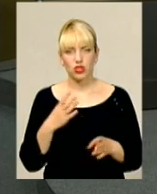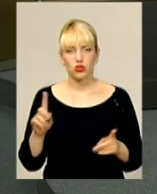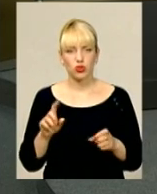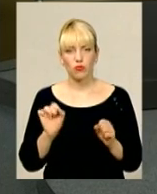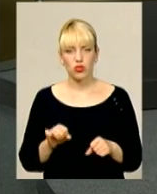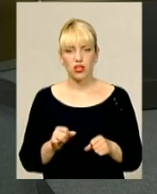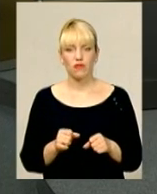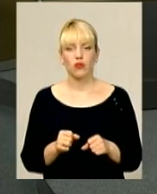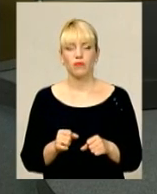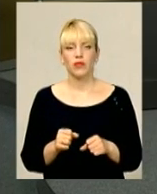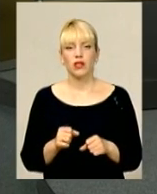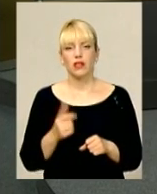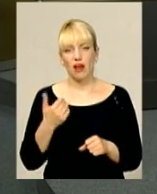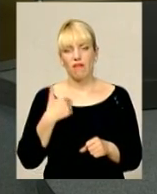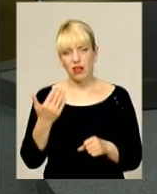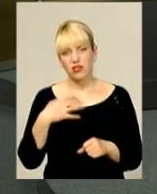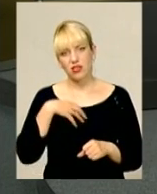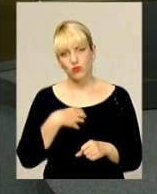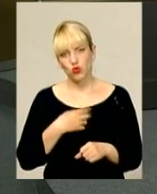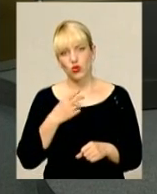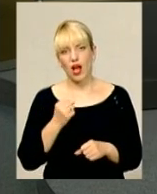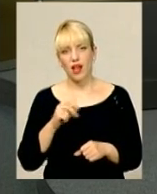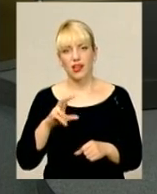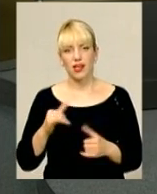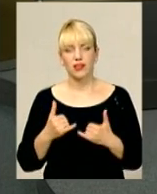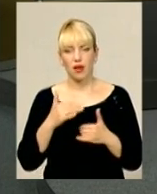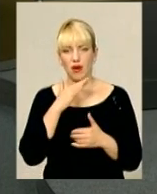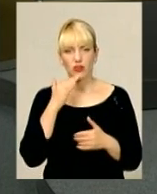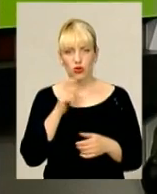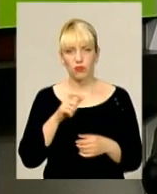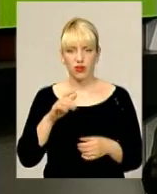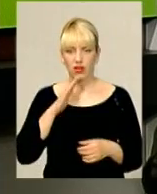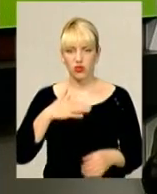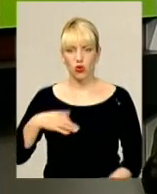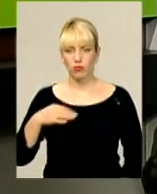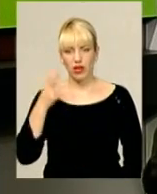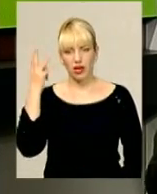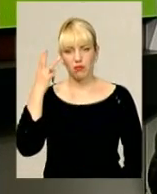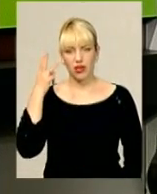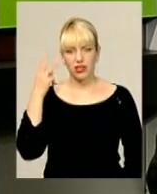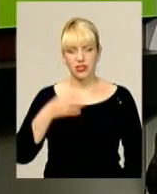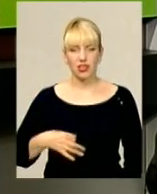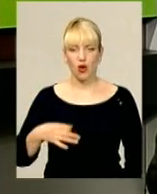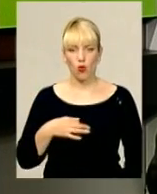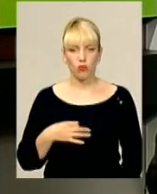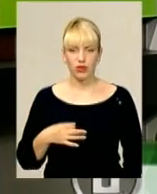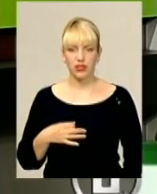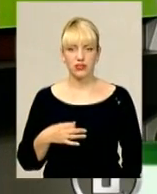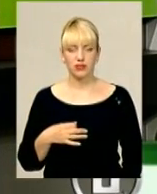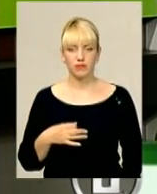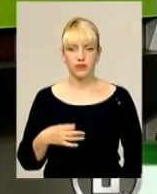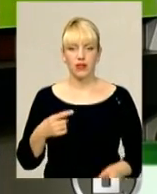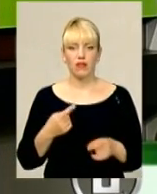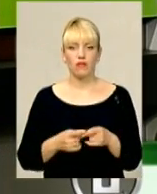можливо, я дещо вас засмучу, на жаль, для багатьох мешканців України Хмельницька область, як така,